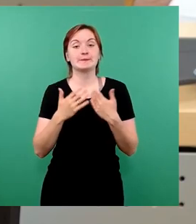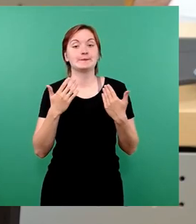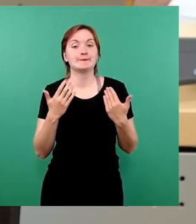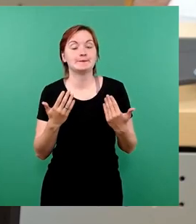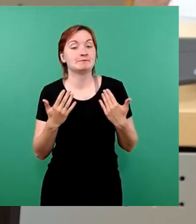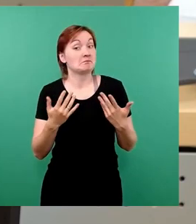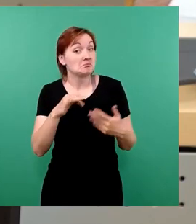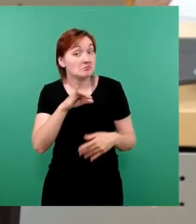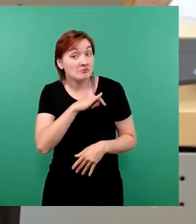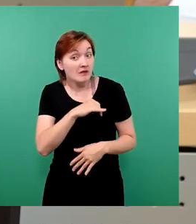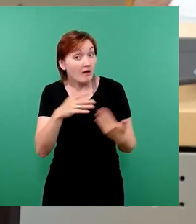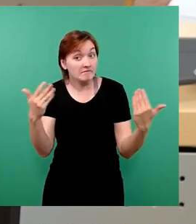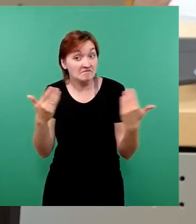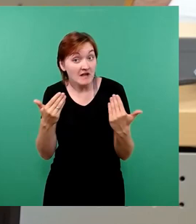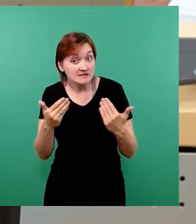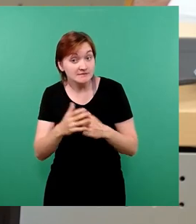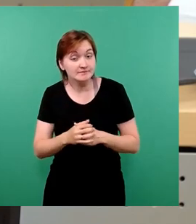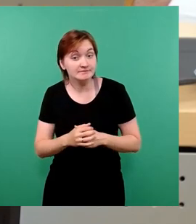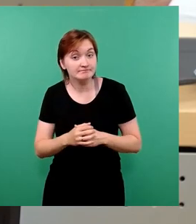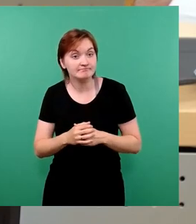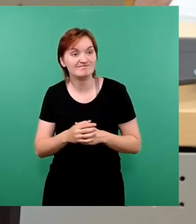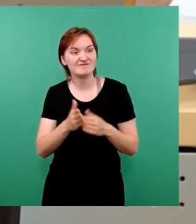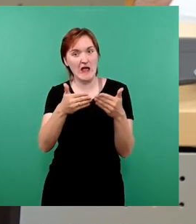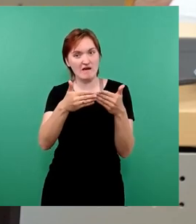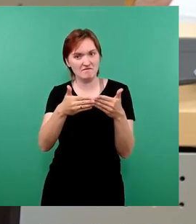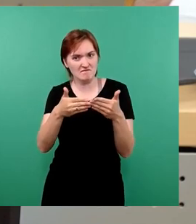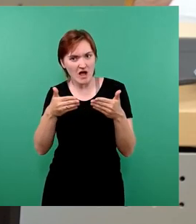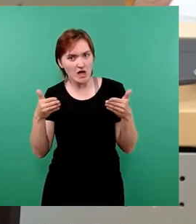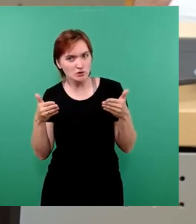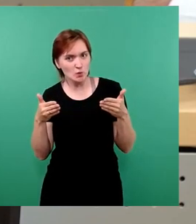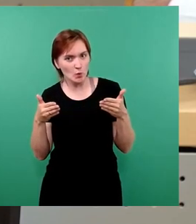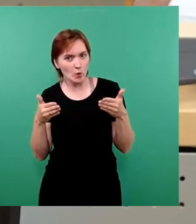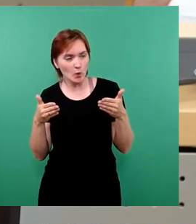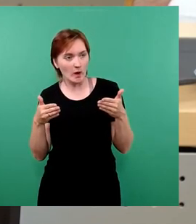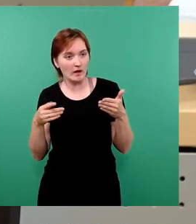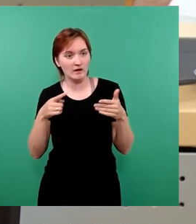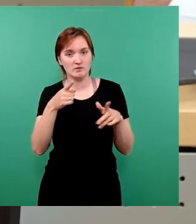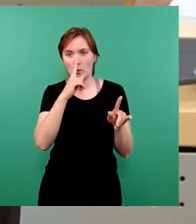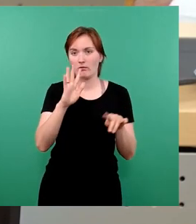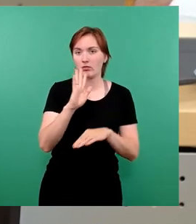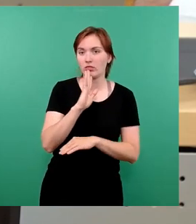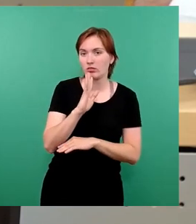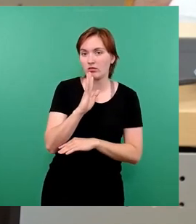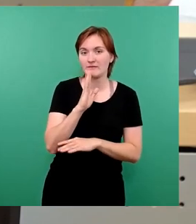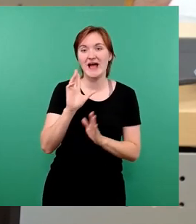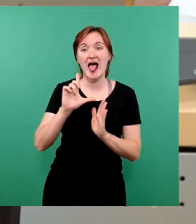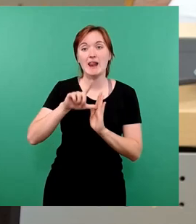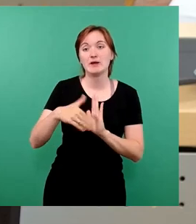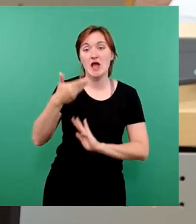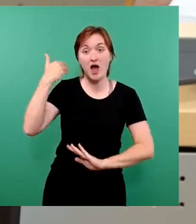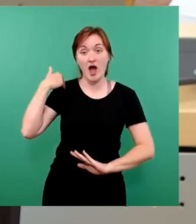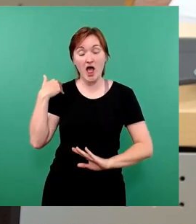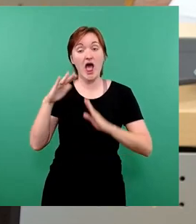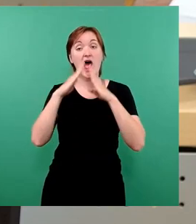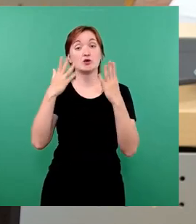Am interessantesten finde ich hier, dass die Fraktionen, bis jetzt zwar nur geredet diese Fraktionen, die vor einem halben Jahr den Haushalt beschlossen haben,